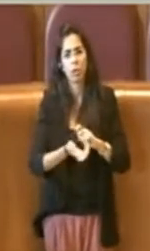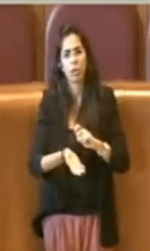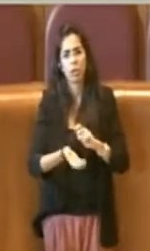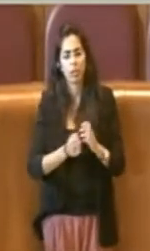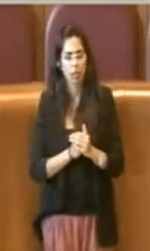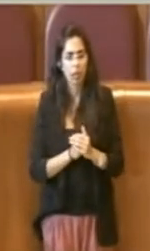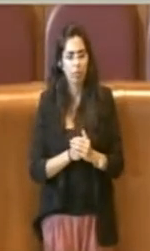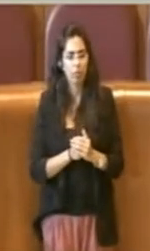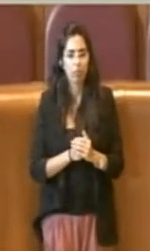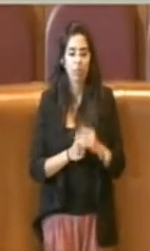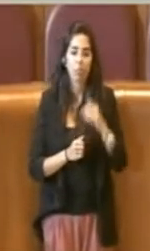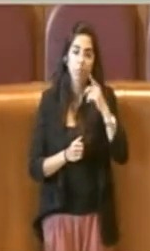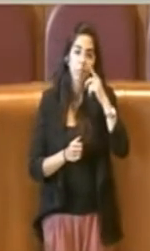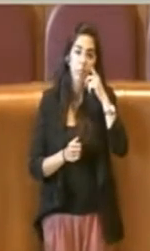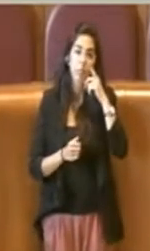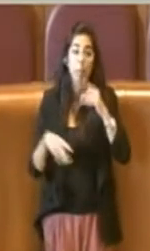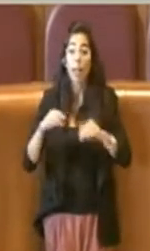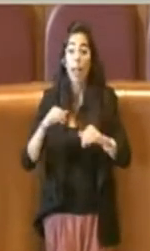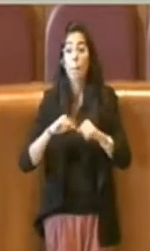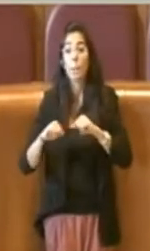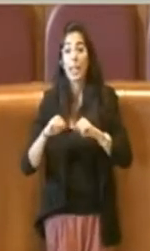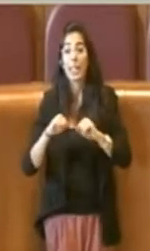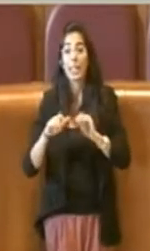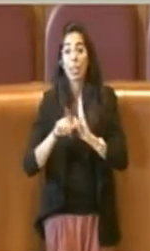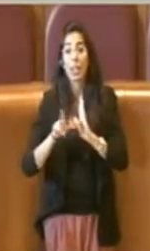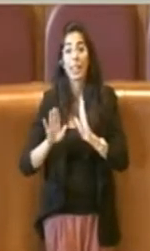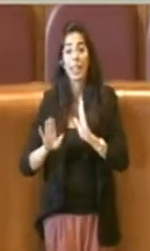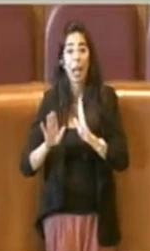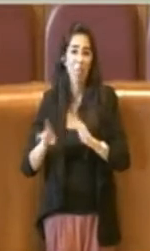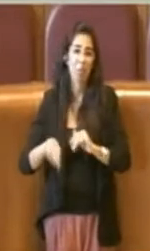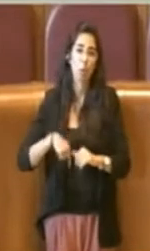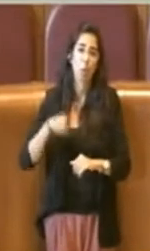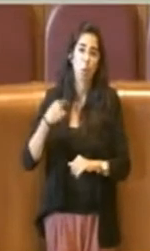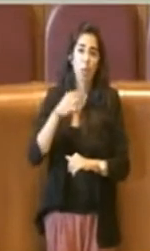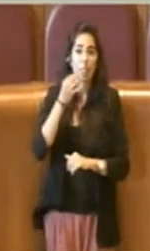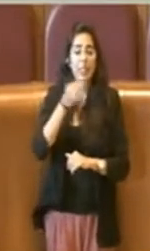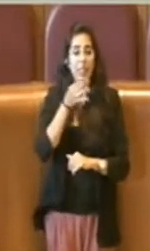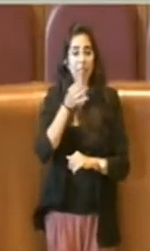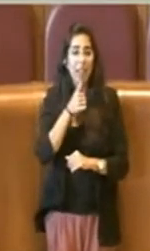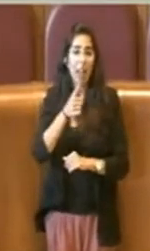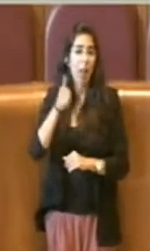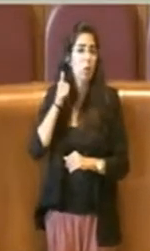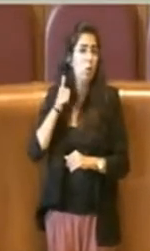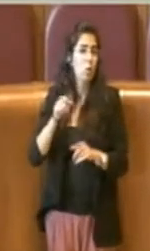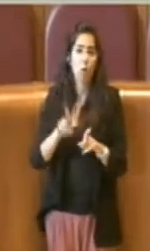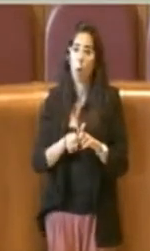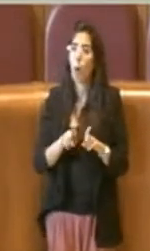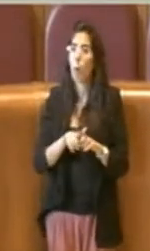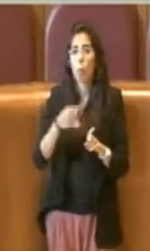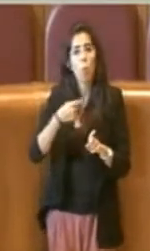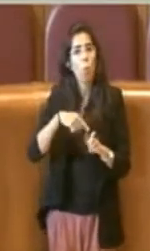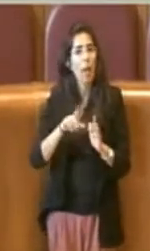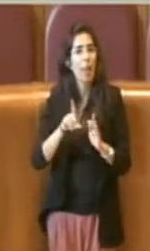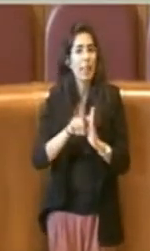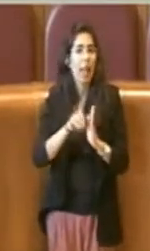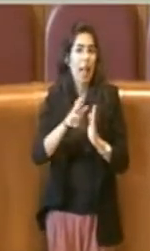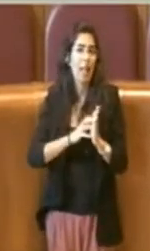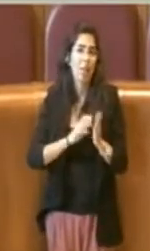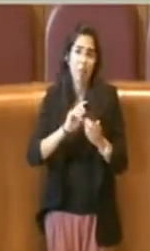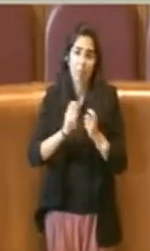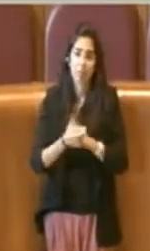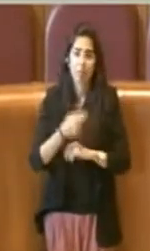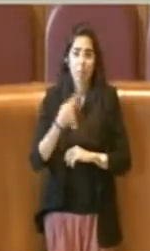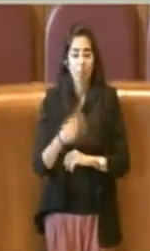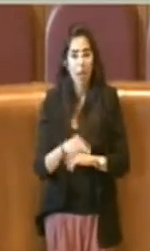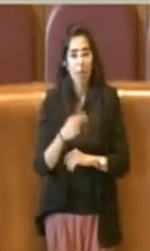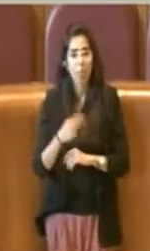I tempi dell'amministrazione sono lunghi per cui l'anno scorso in ogni caso non l'avremmo potuto fare in quanto